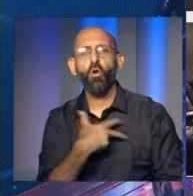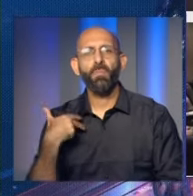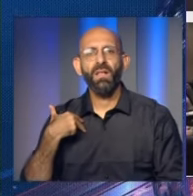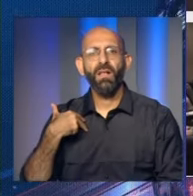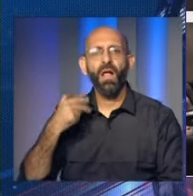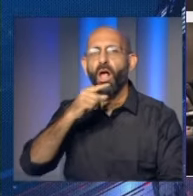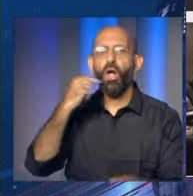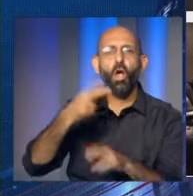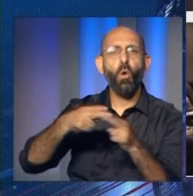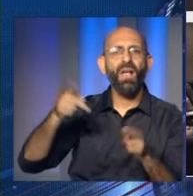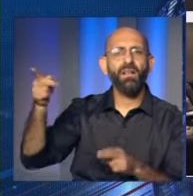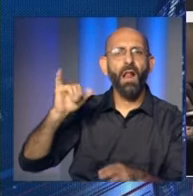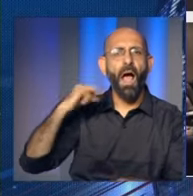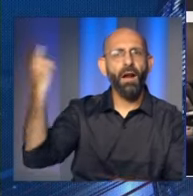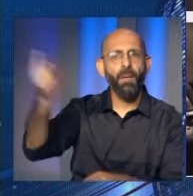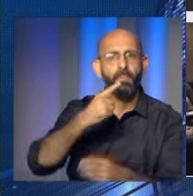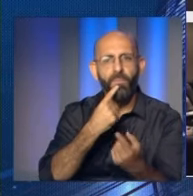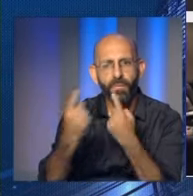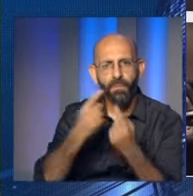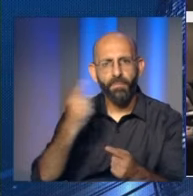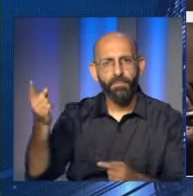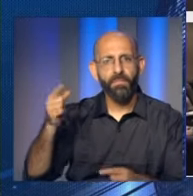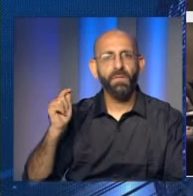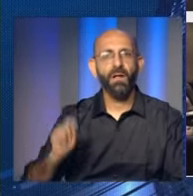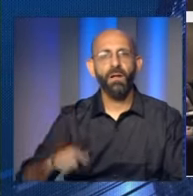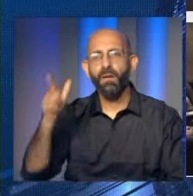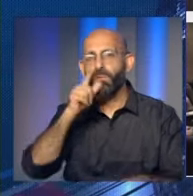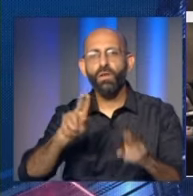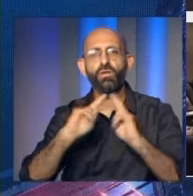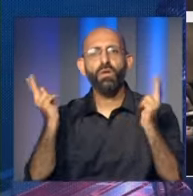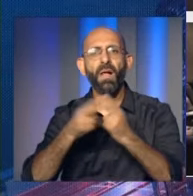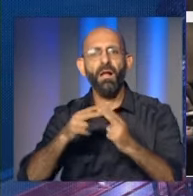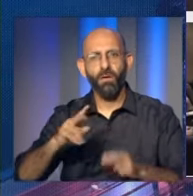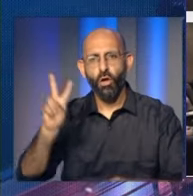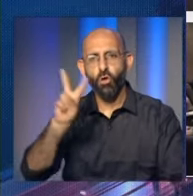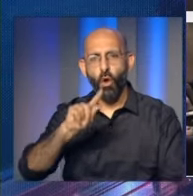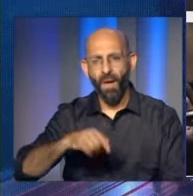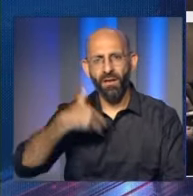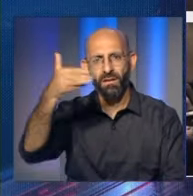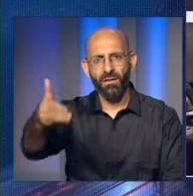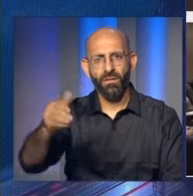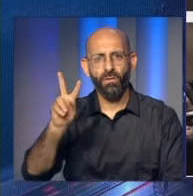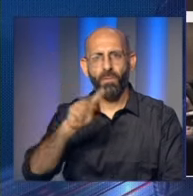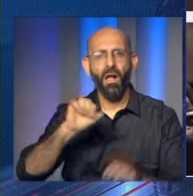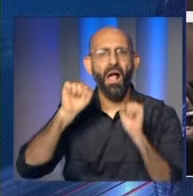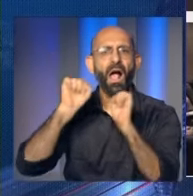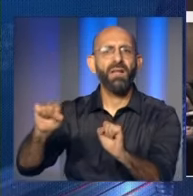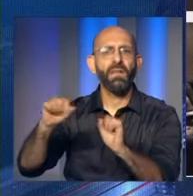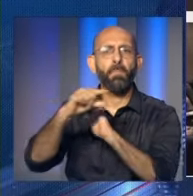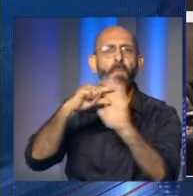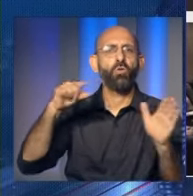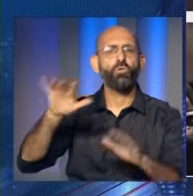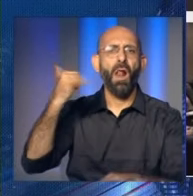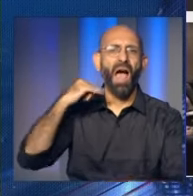للإسكوا خلفا لدولة الكويت في حضور ممثلين عن دول عربية الأعضاء للجنة الاجتماعات تستكمل خلال يومين